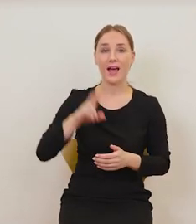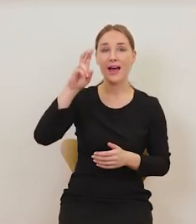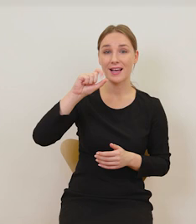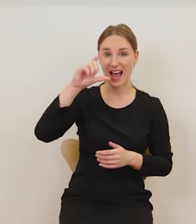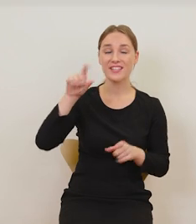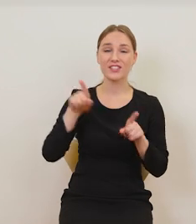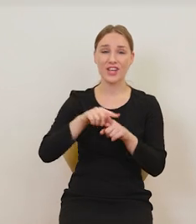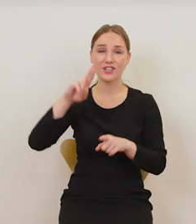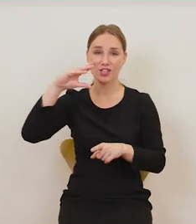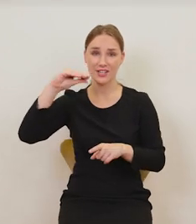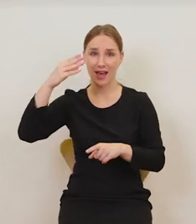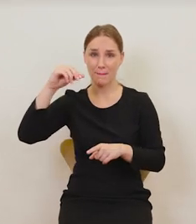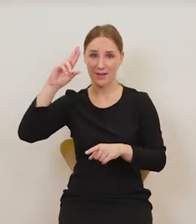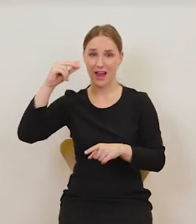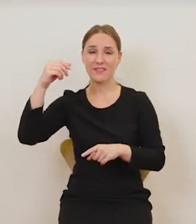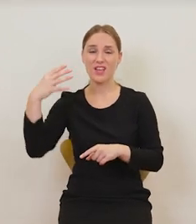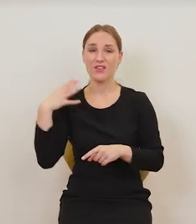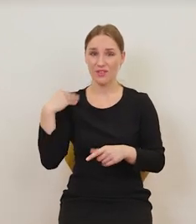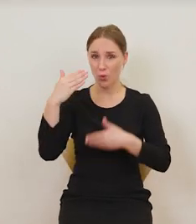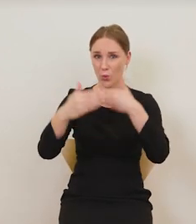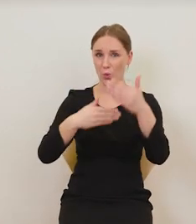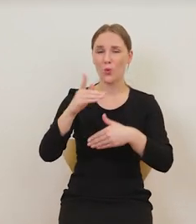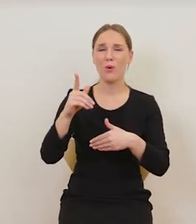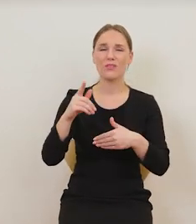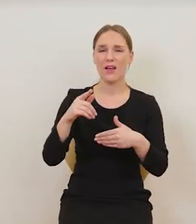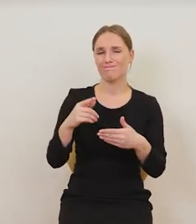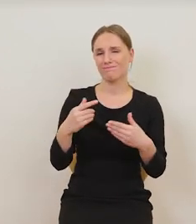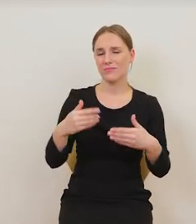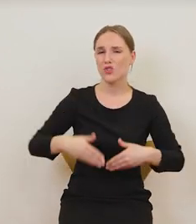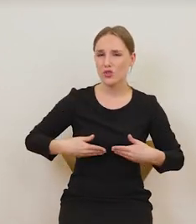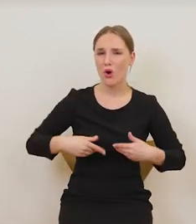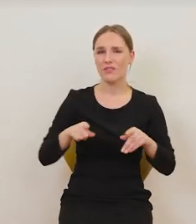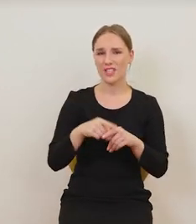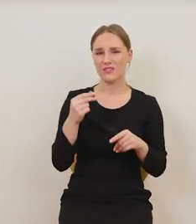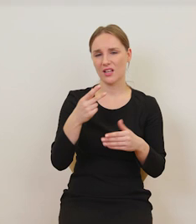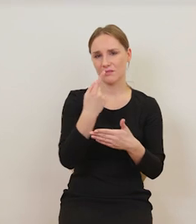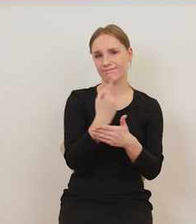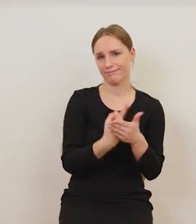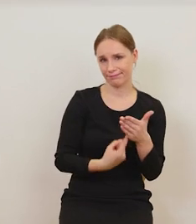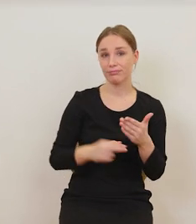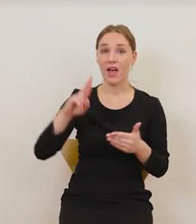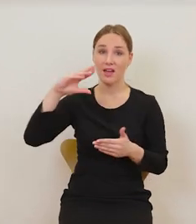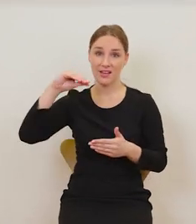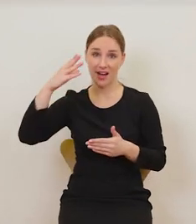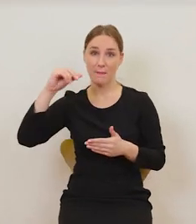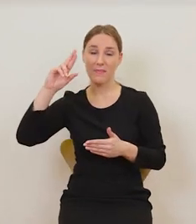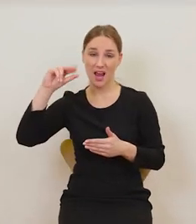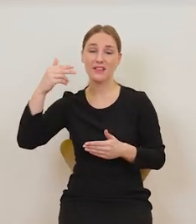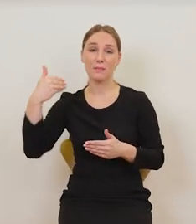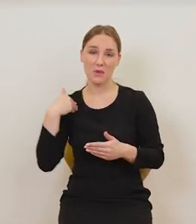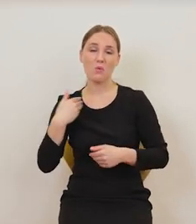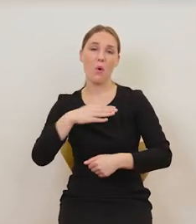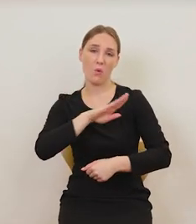podupadł z biegiem lat i na zdrowiu i ekonomicznie. Rembrandt zmarł w biedzie. Tak Franz Hals